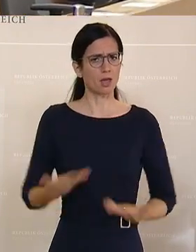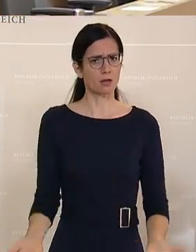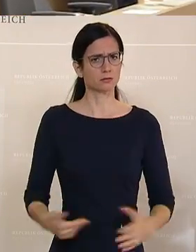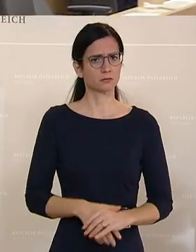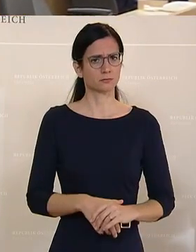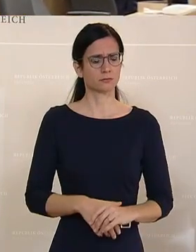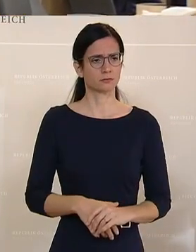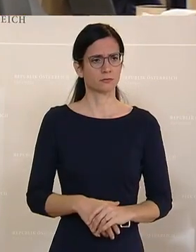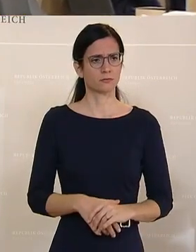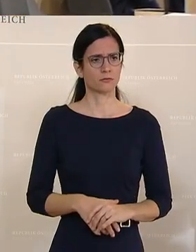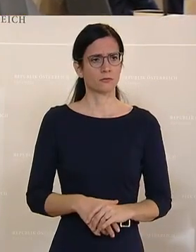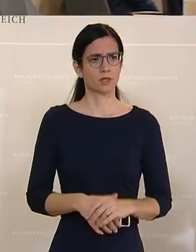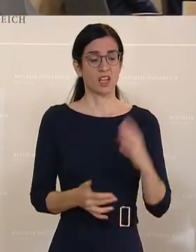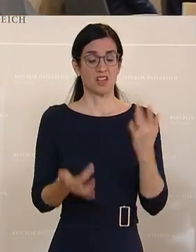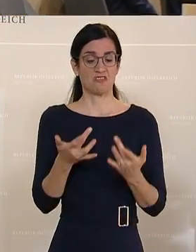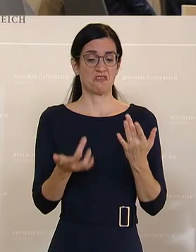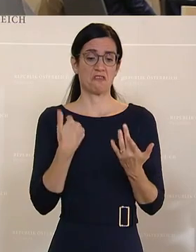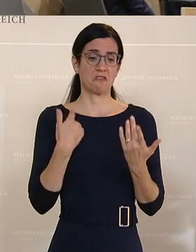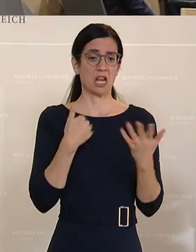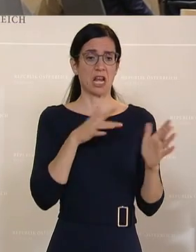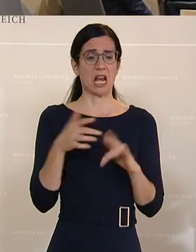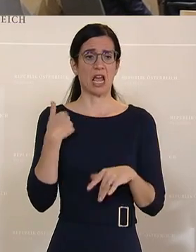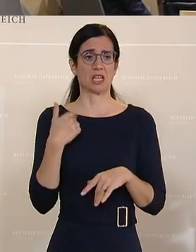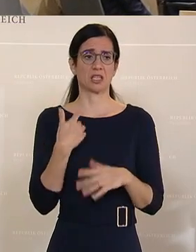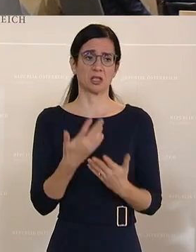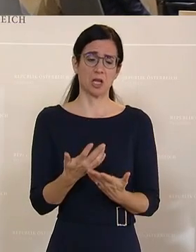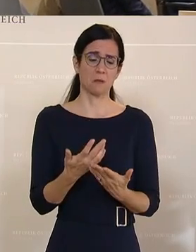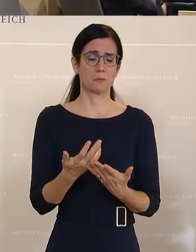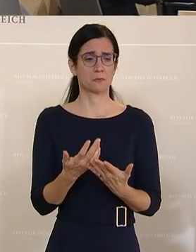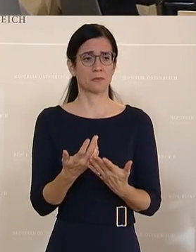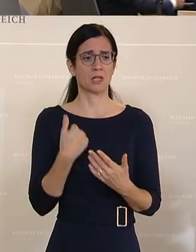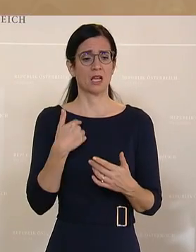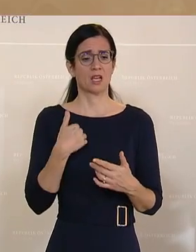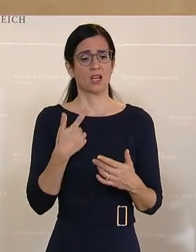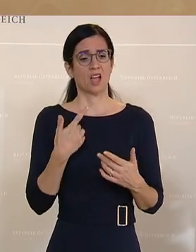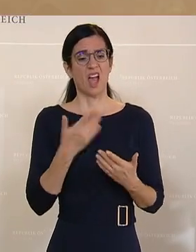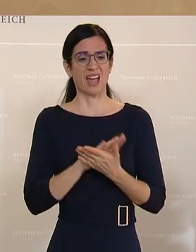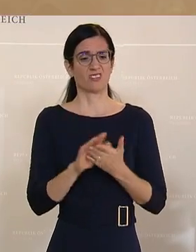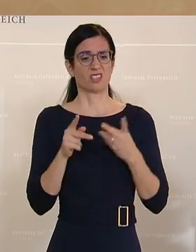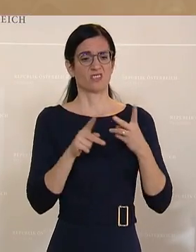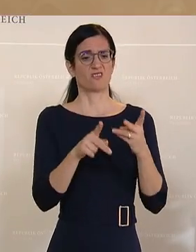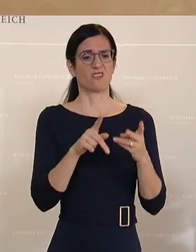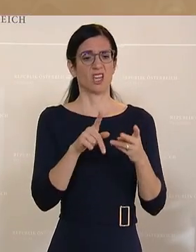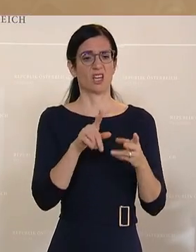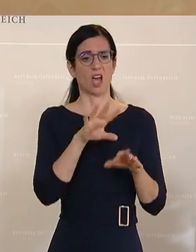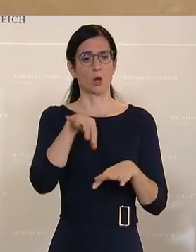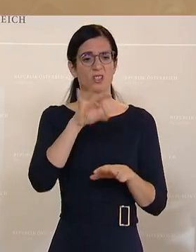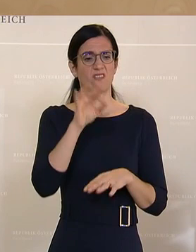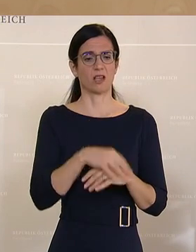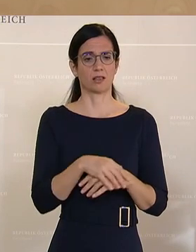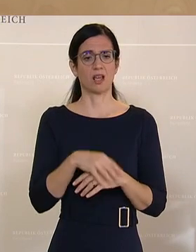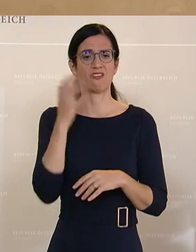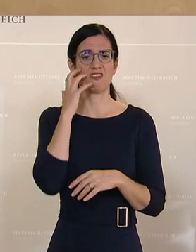Möglicherweise haben Sie alle das falsche Pferd gesetzt oder, was ich glaube, Sie haben den leichtesten weggenommen, weil der Herr Van der Bellen ist derjenige,